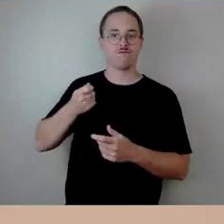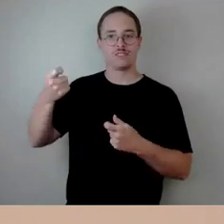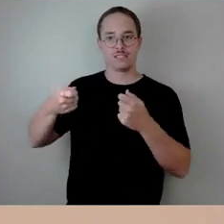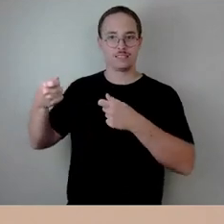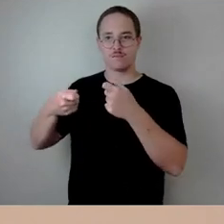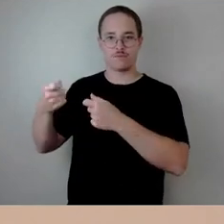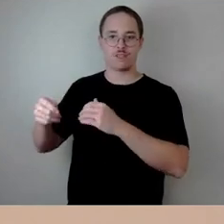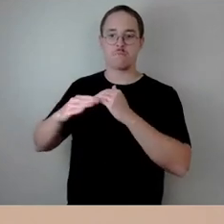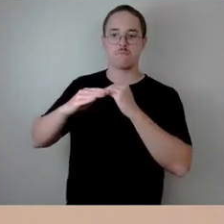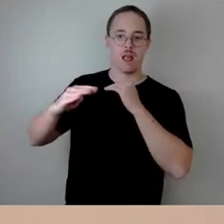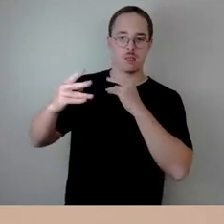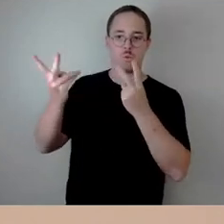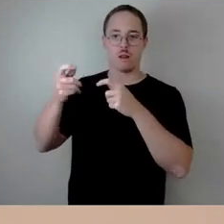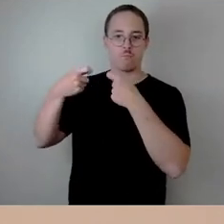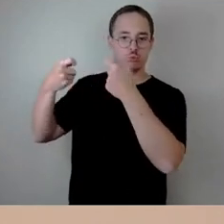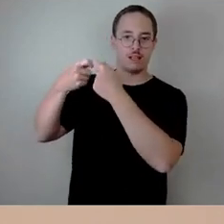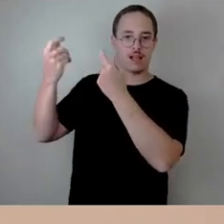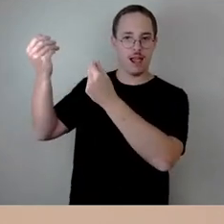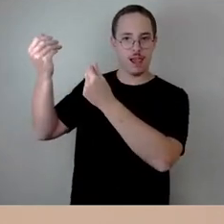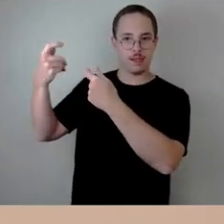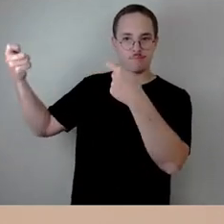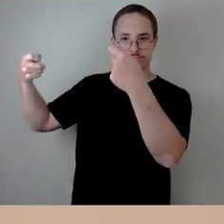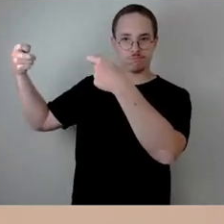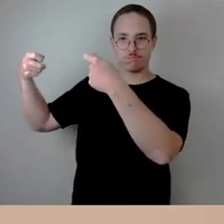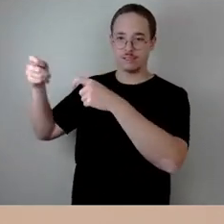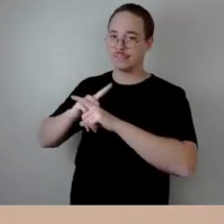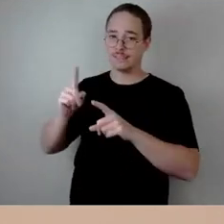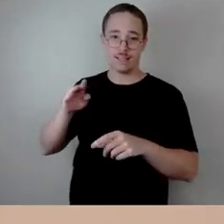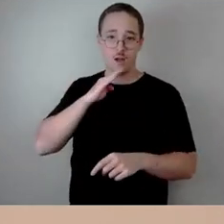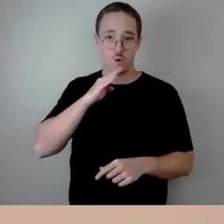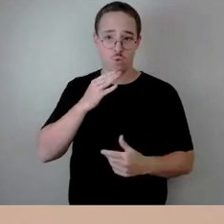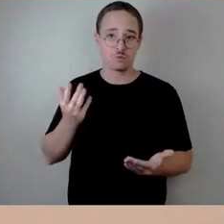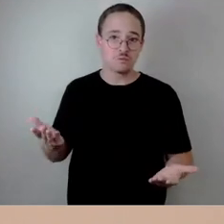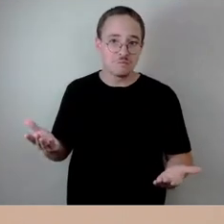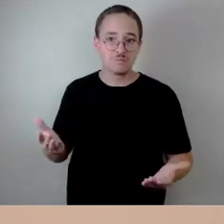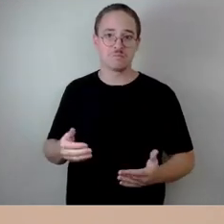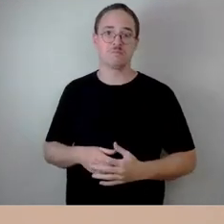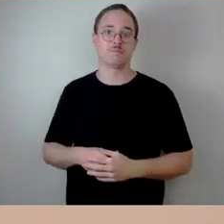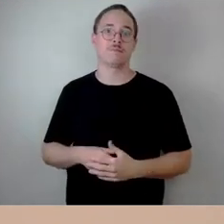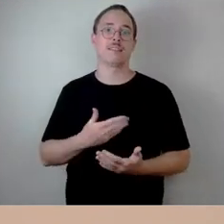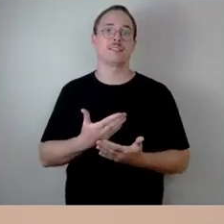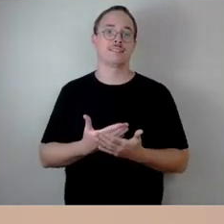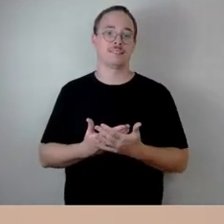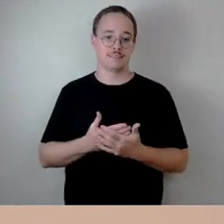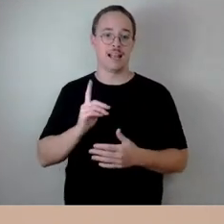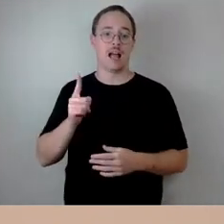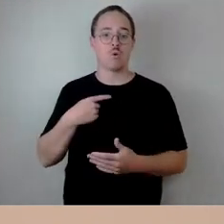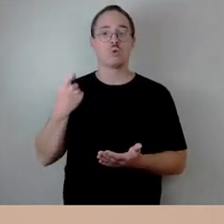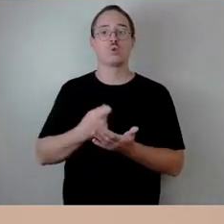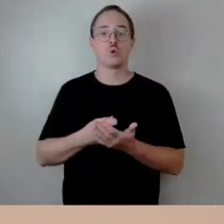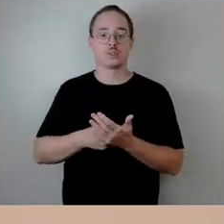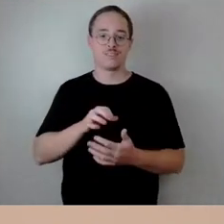Bundesgeldern. Und damit, liebe Frau Walter, haben sich auch die Kosten für die Stadt,